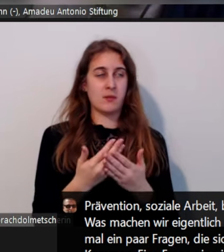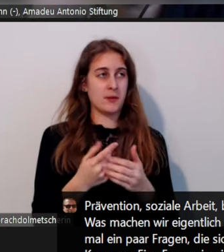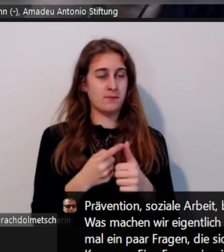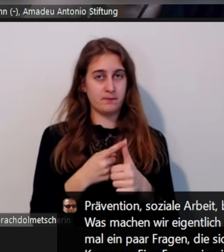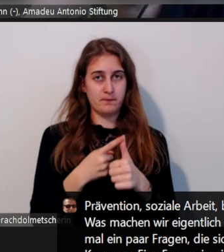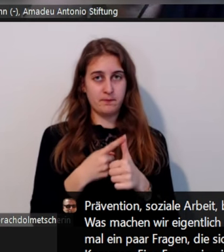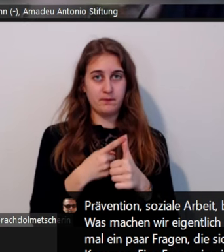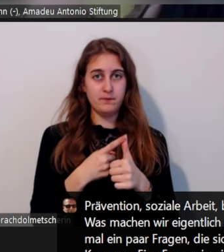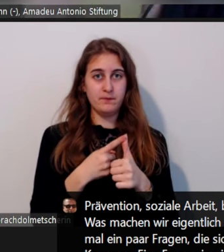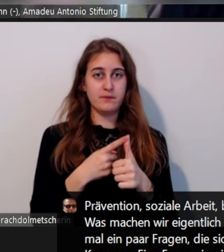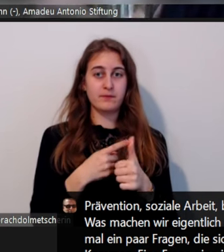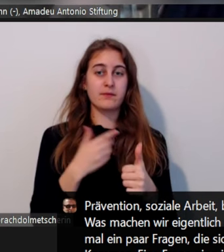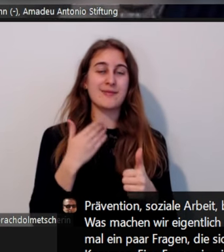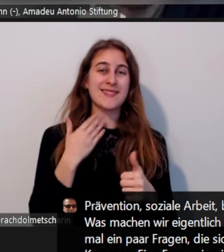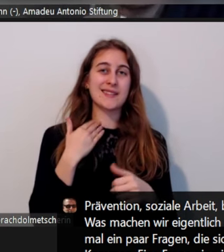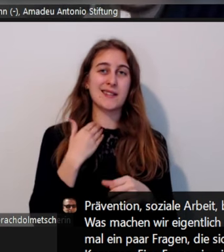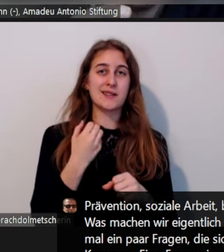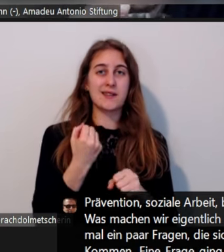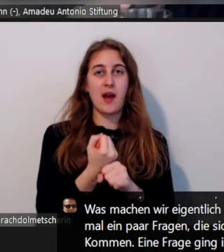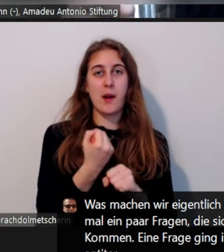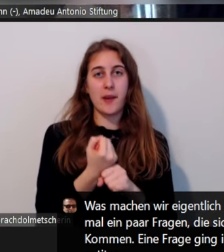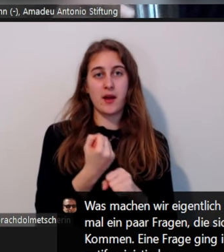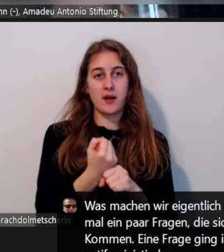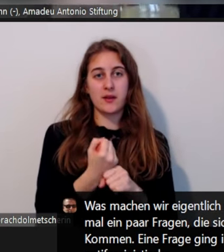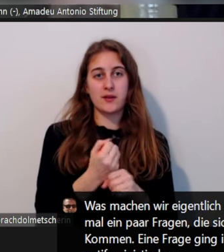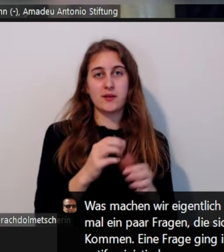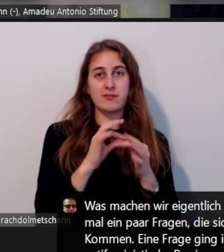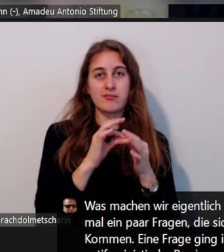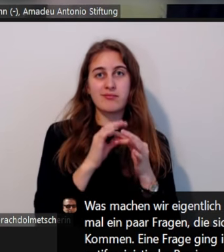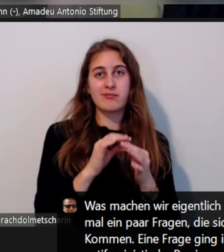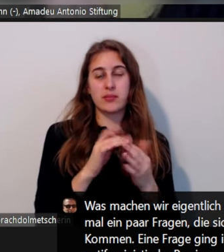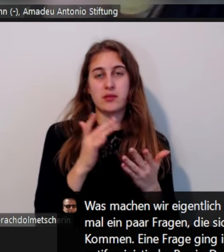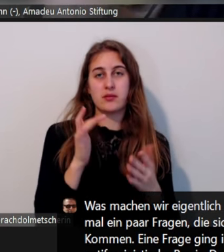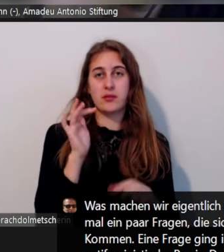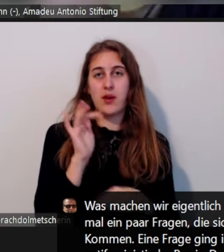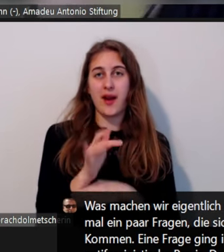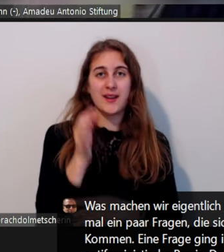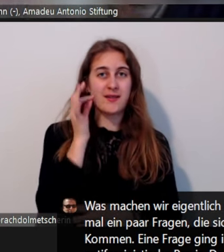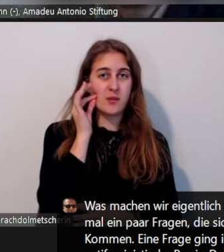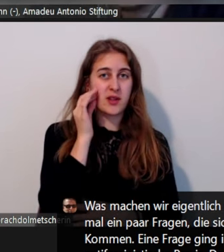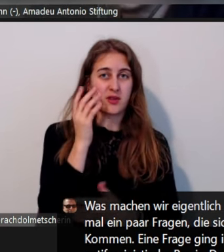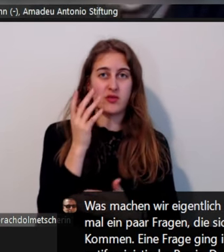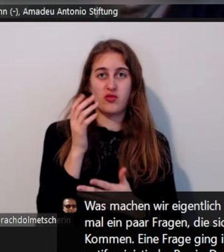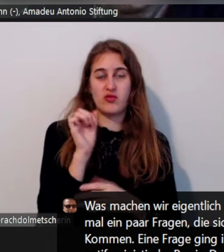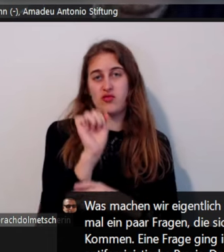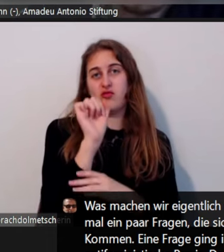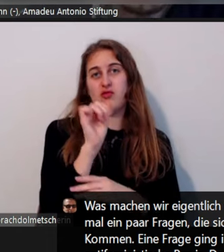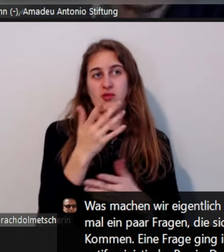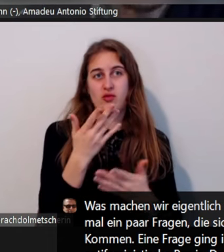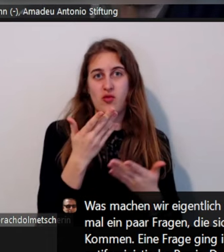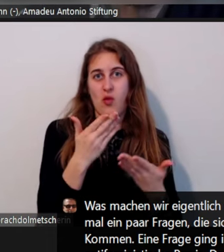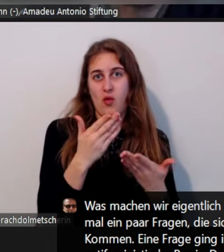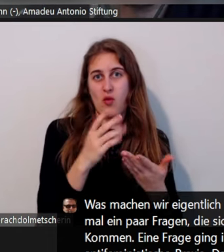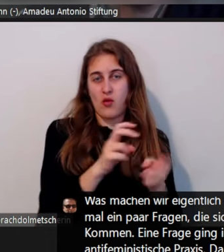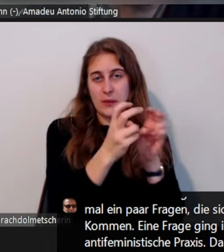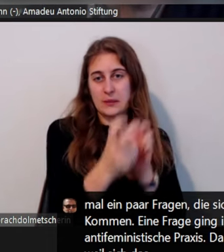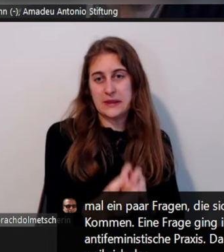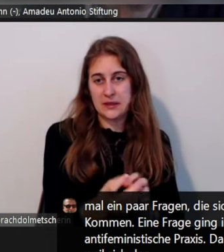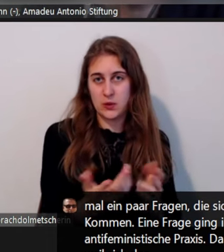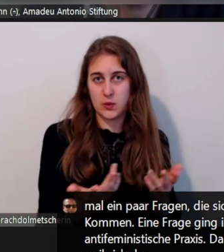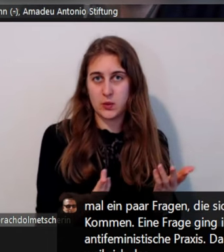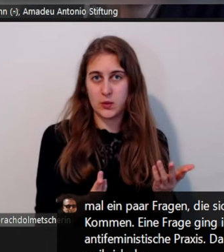Sexarbeitsfeindlichkeit als antifeministische Praxis. Da ist die Frage, ist das schon Teil gewesen, weil sich das